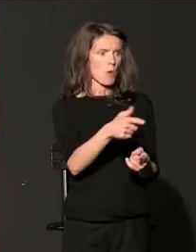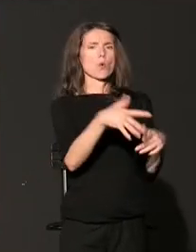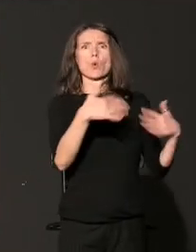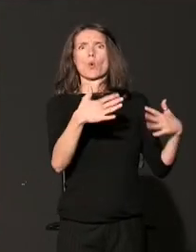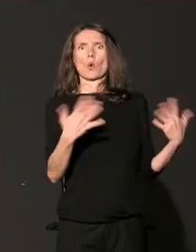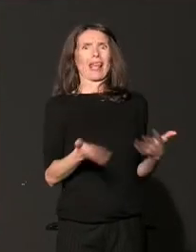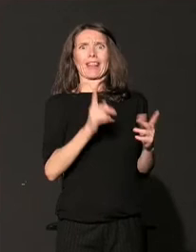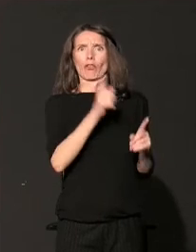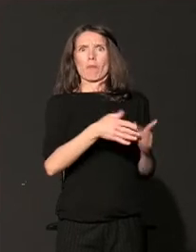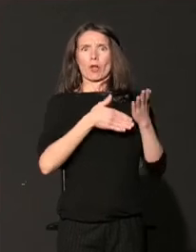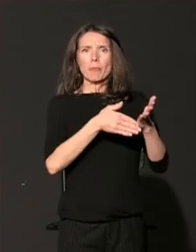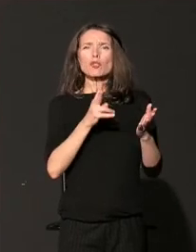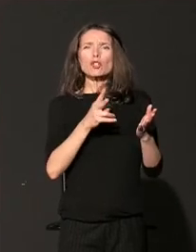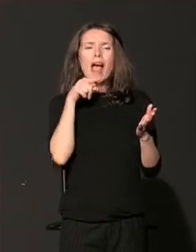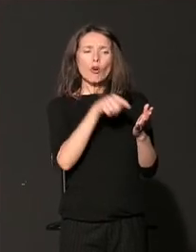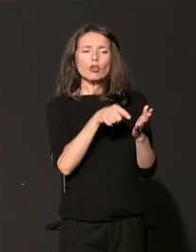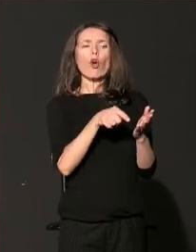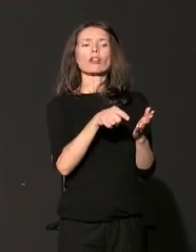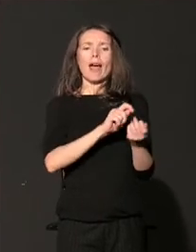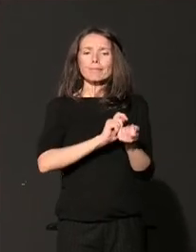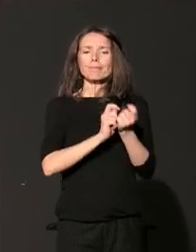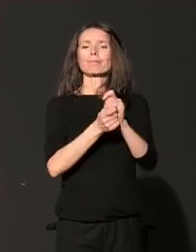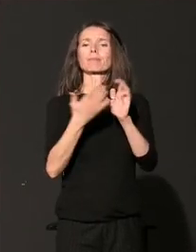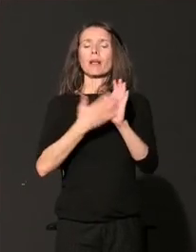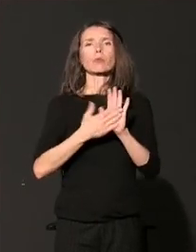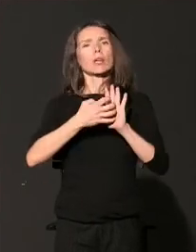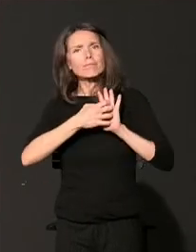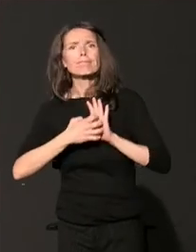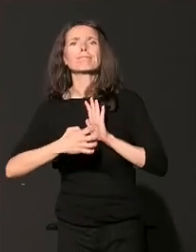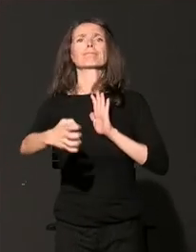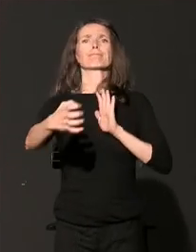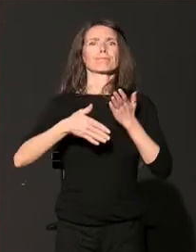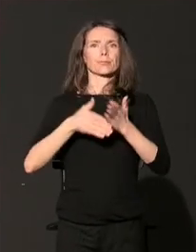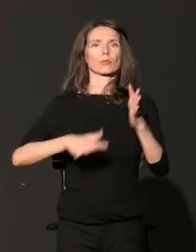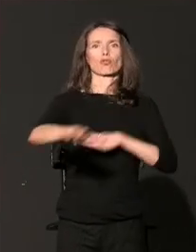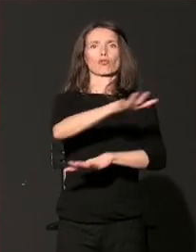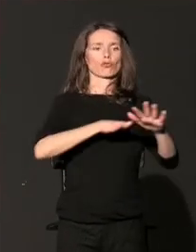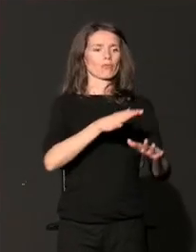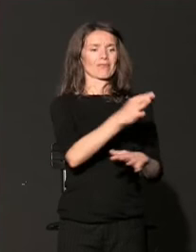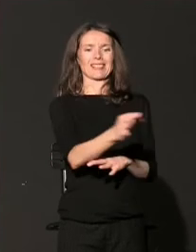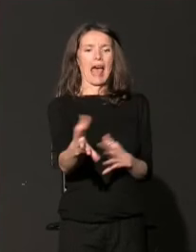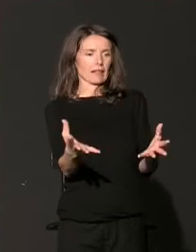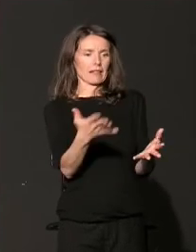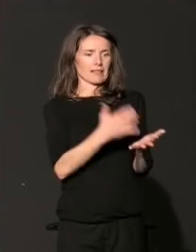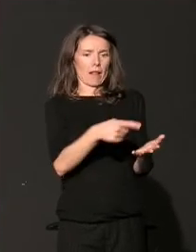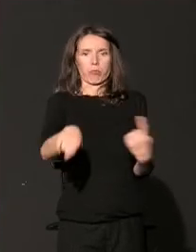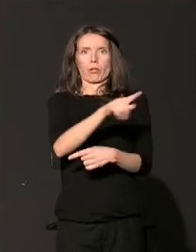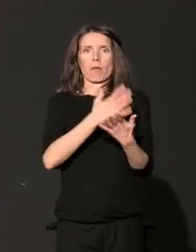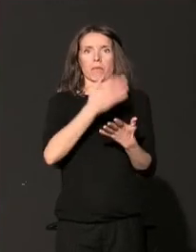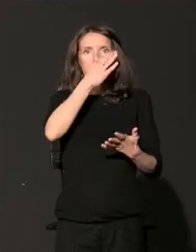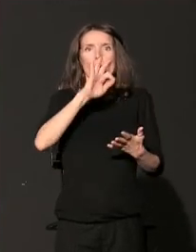stratešku i dugoročnu podršku razvoju zajednica, kako bismo ih učinili boljim mestom za život. Odgovor leži u